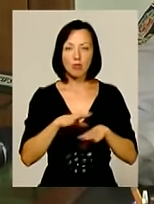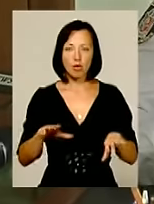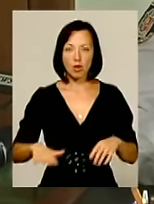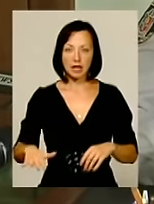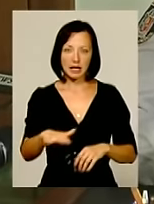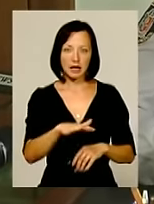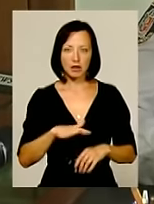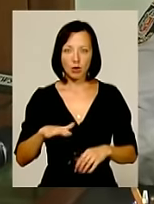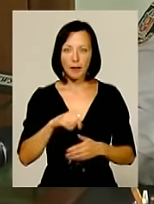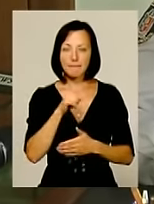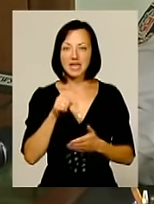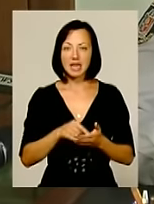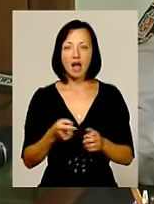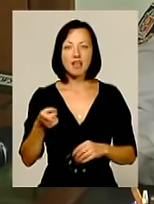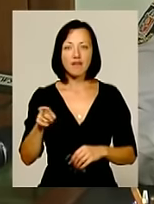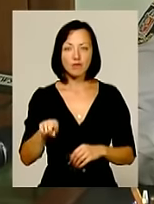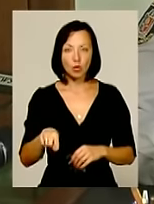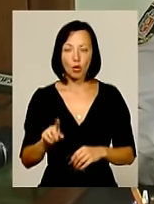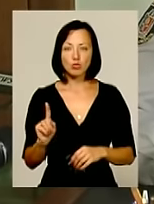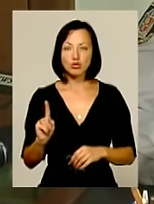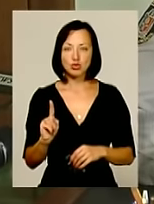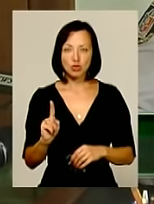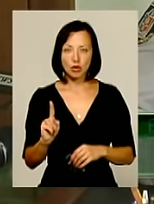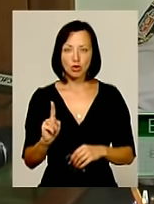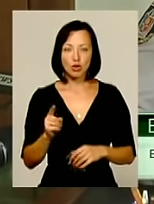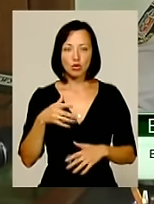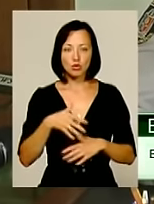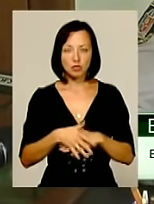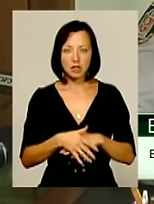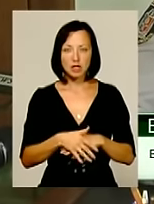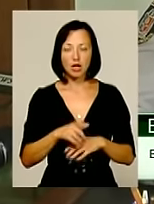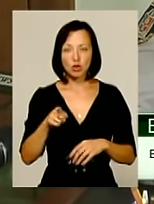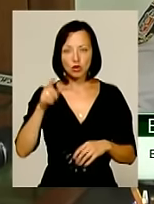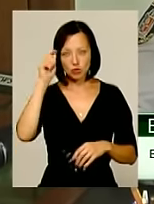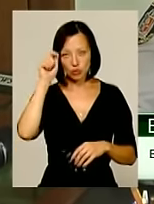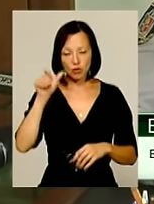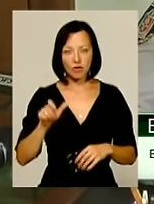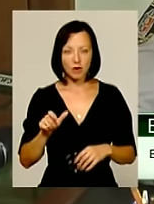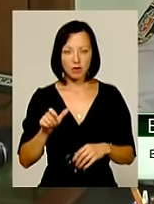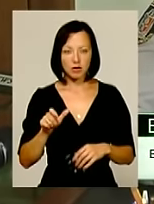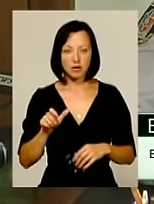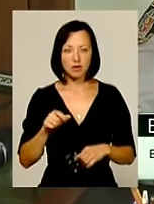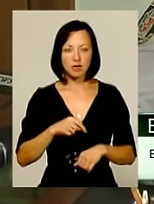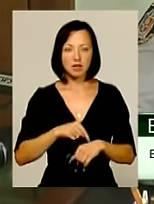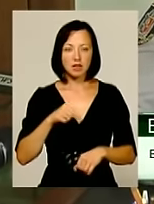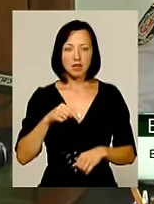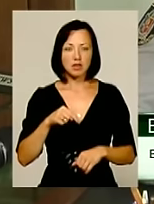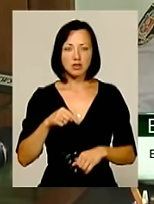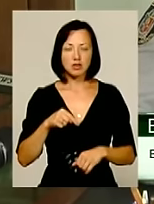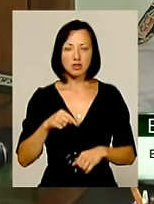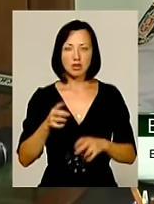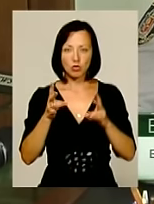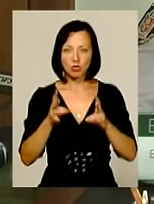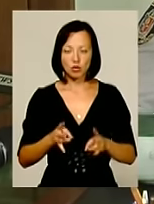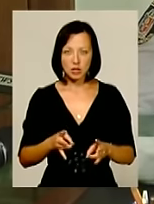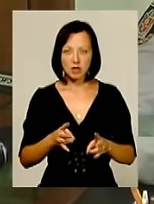території. Питання стоїть в тому, що той чоловік, який зазнав тілесних ушкоджень,